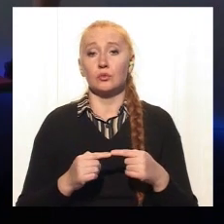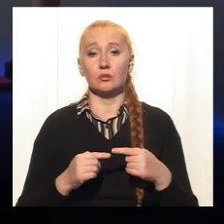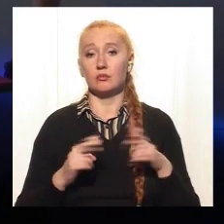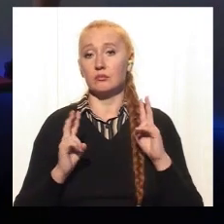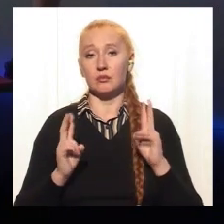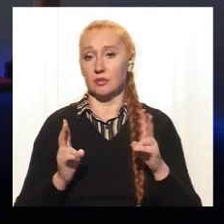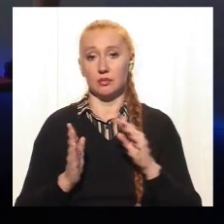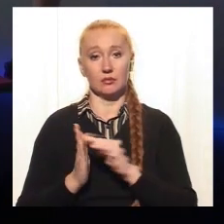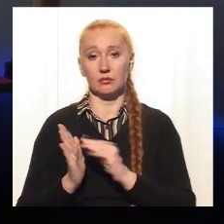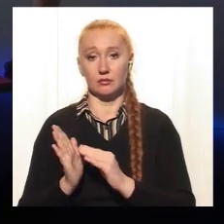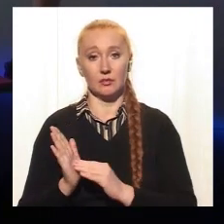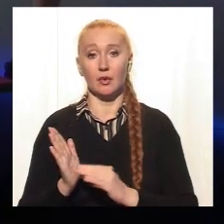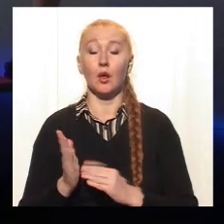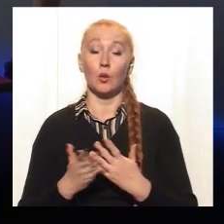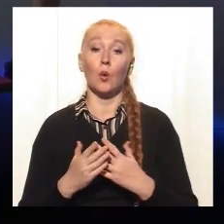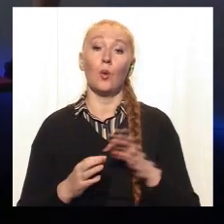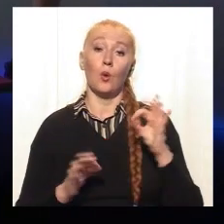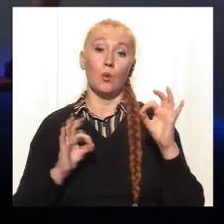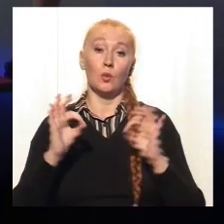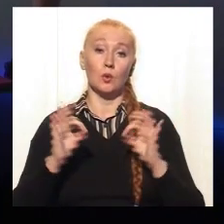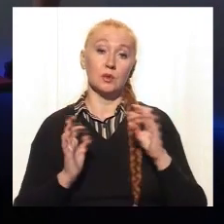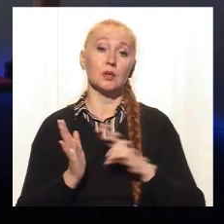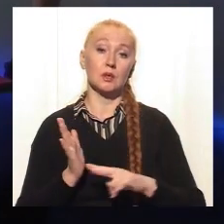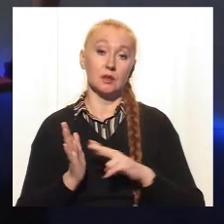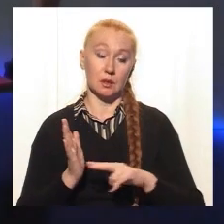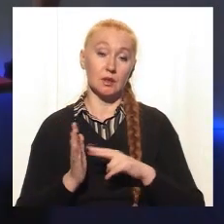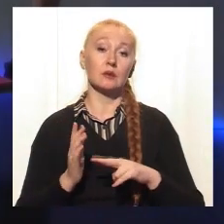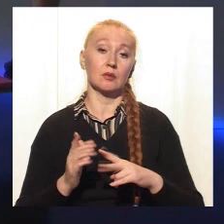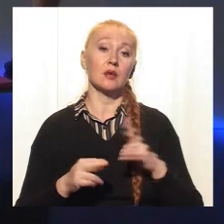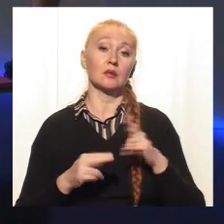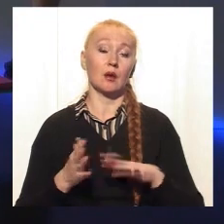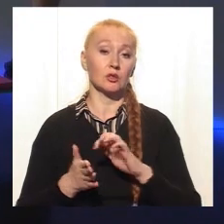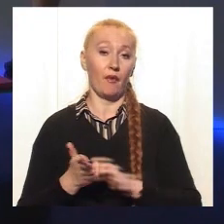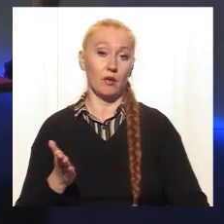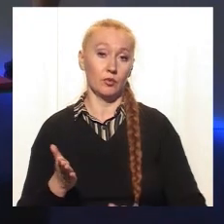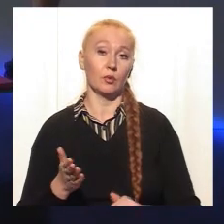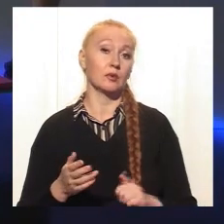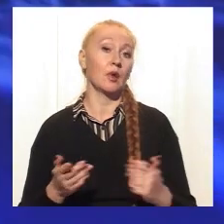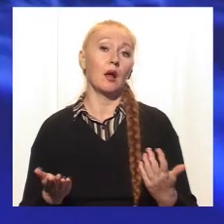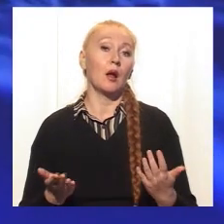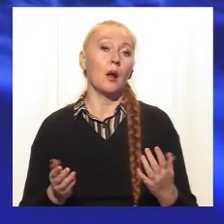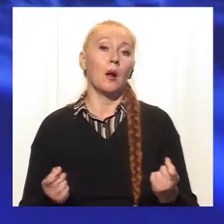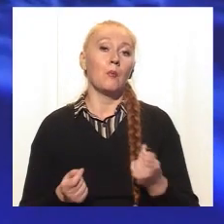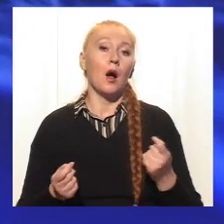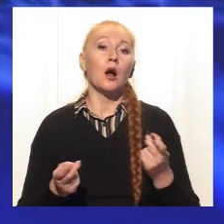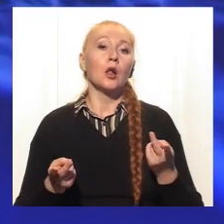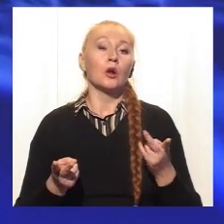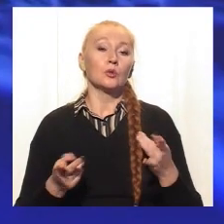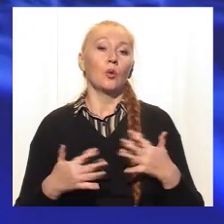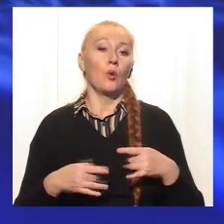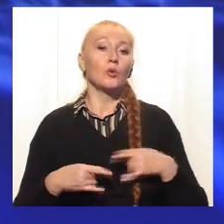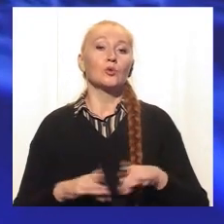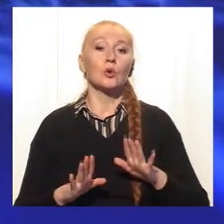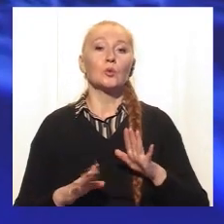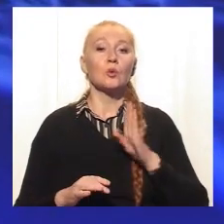цифри не дам, але я думаю, що процентів 70 все-таки закінчується абортами. Мало хто. Рожають в